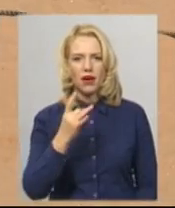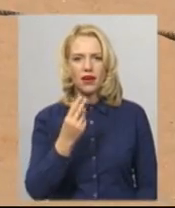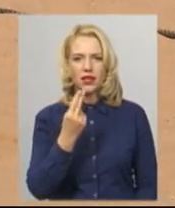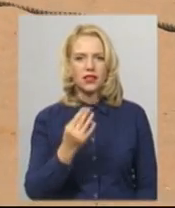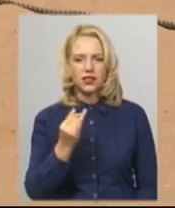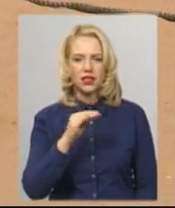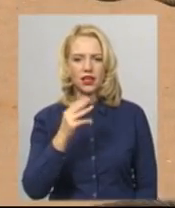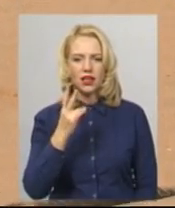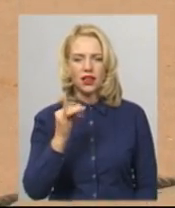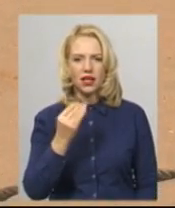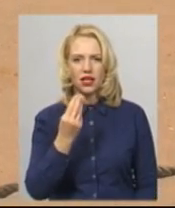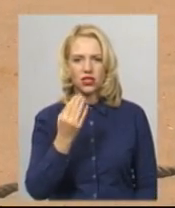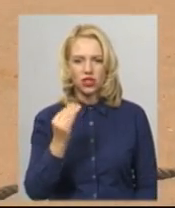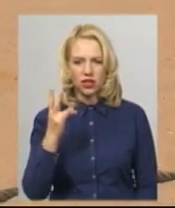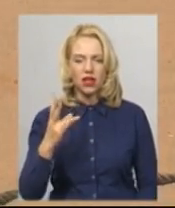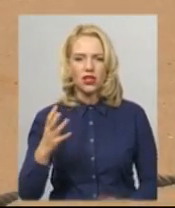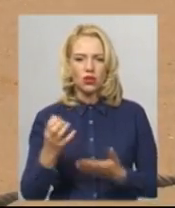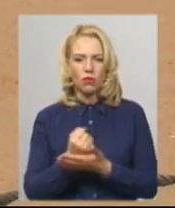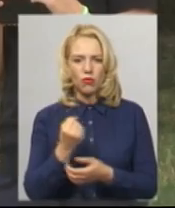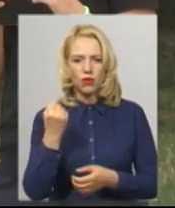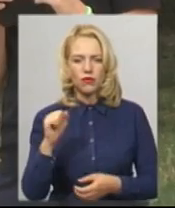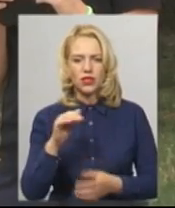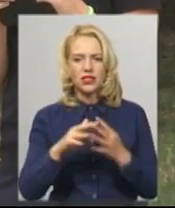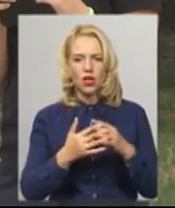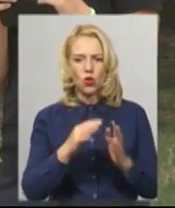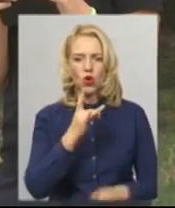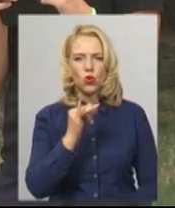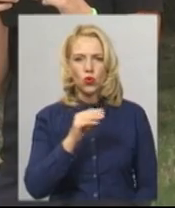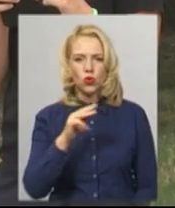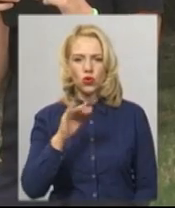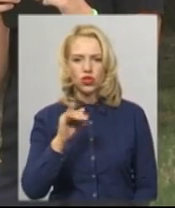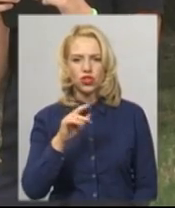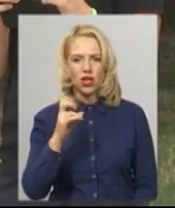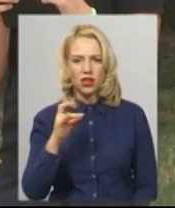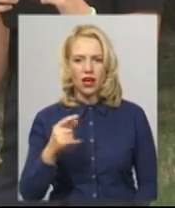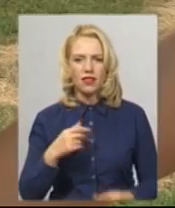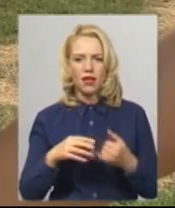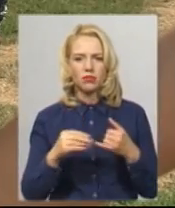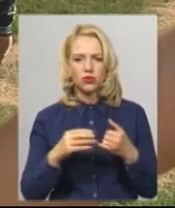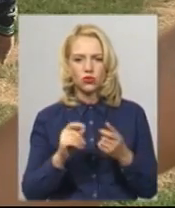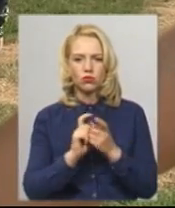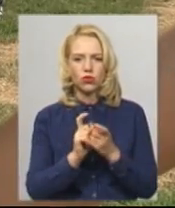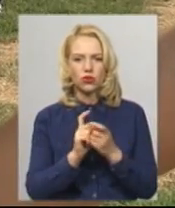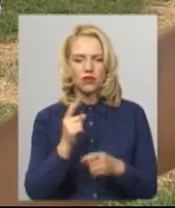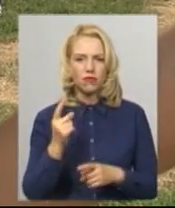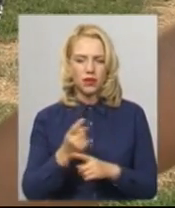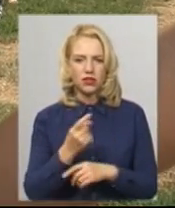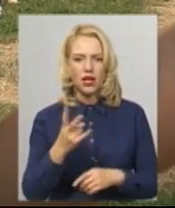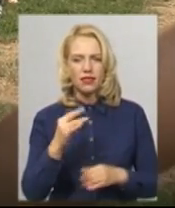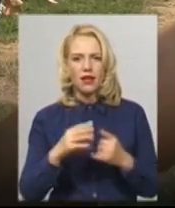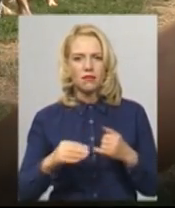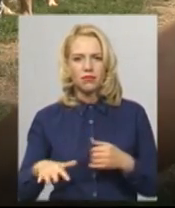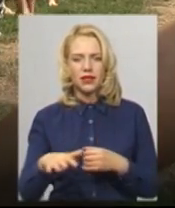перемогу. Хлопець проживає у селі Рожичанка, тренуватися приїжджає до Хмельницького. На піску боровся вперше. «На піску тут